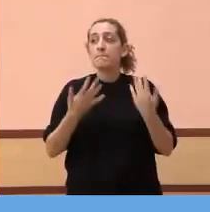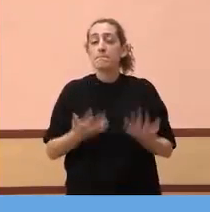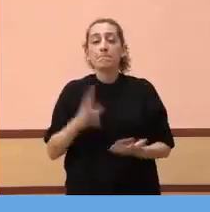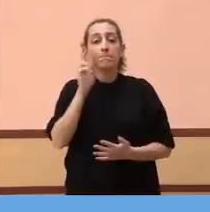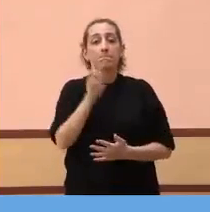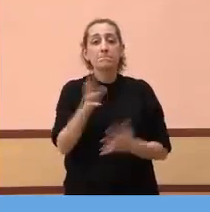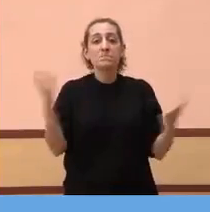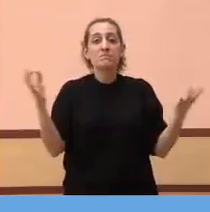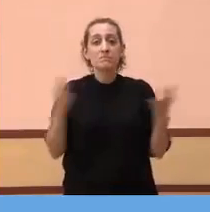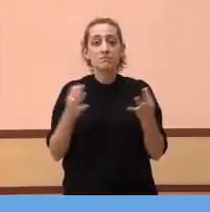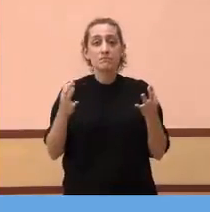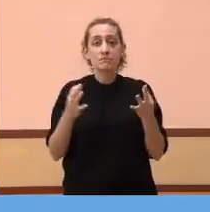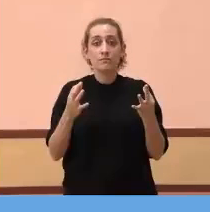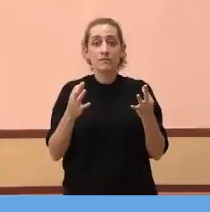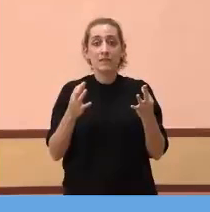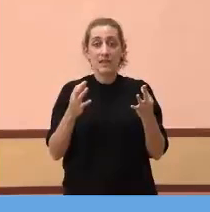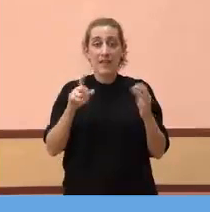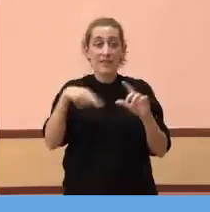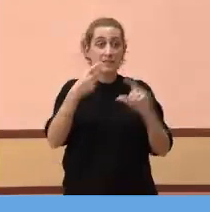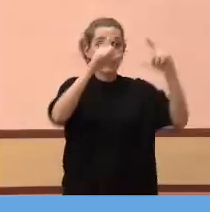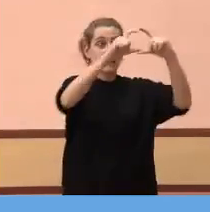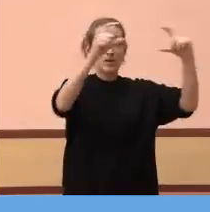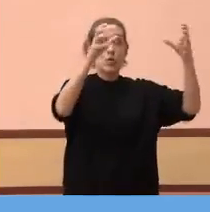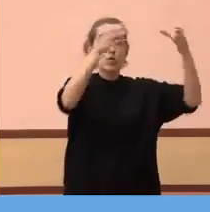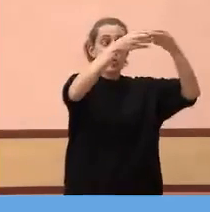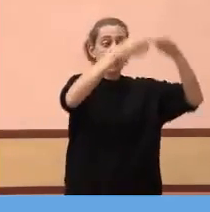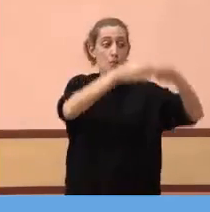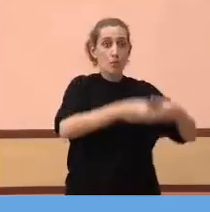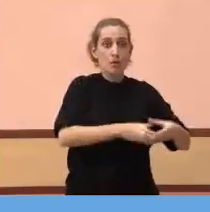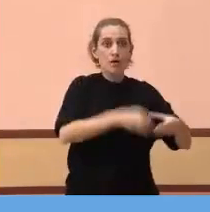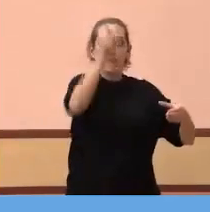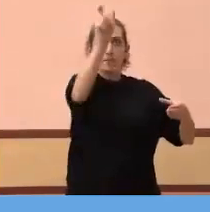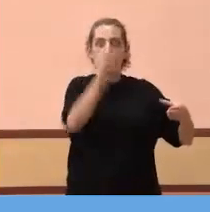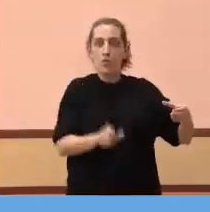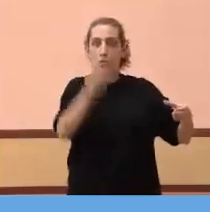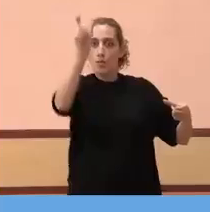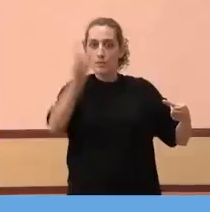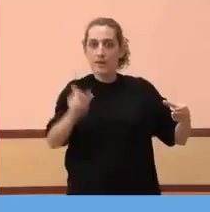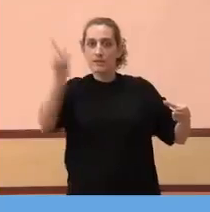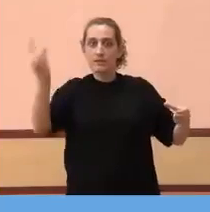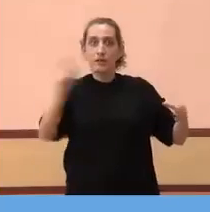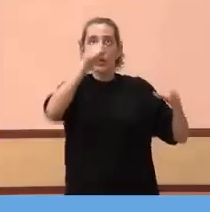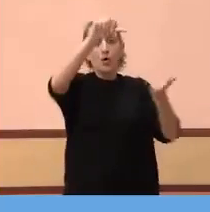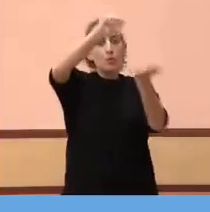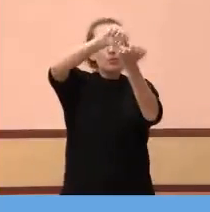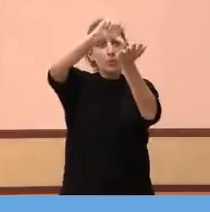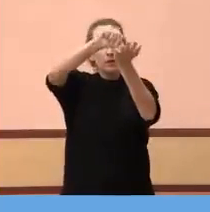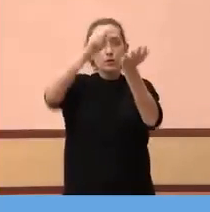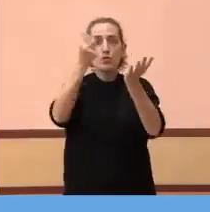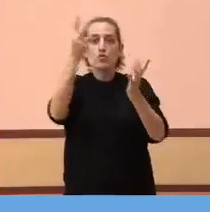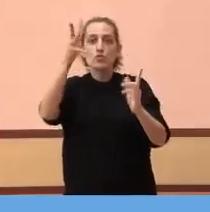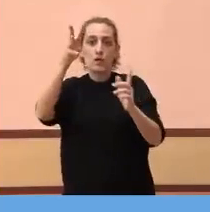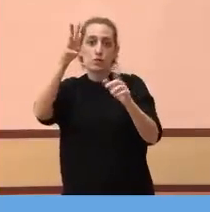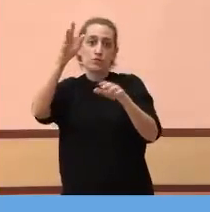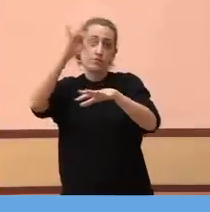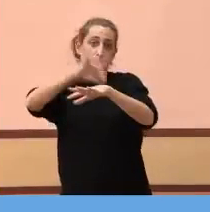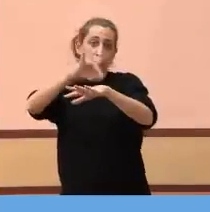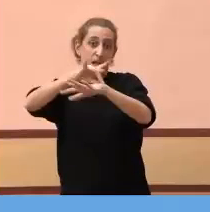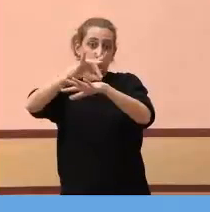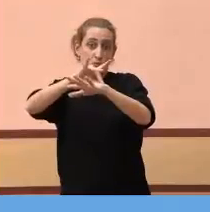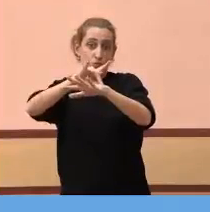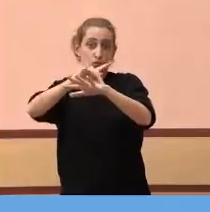en cadascuna de les columnes la població, el número de casos, les persones ingressades a l'UCI,